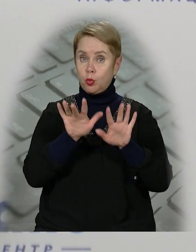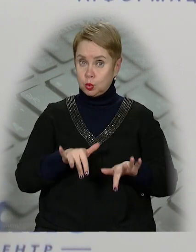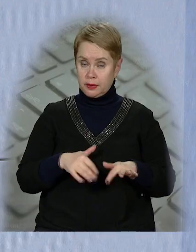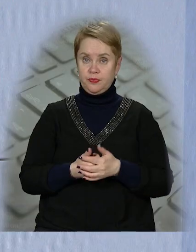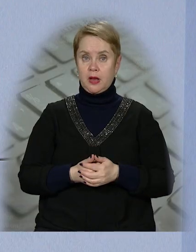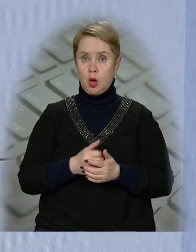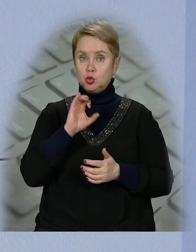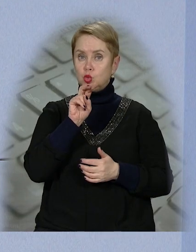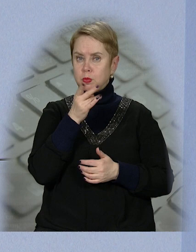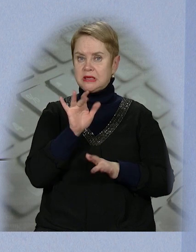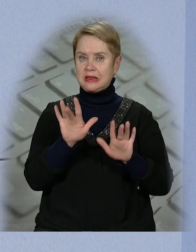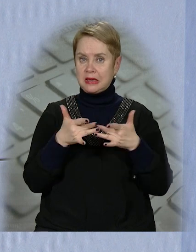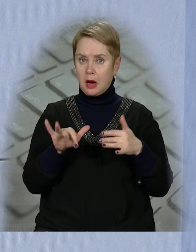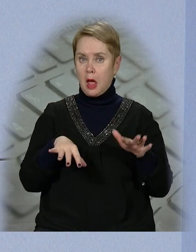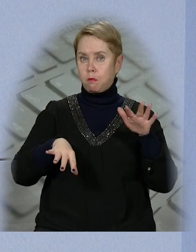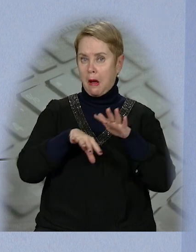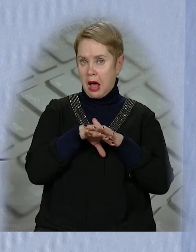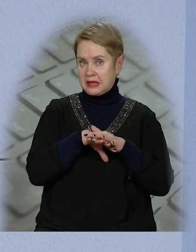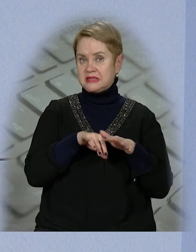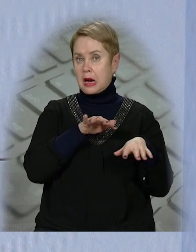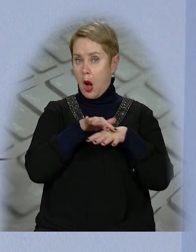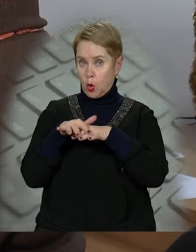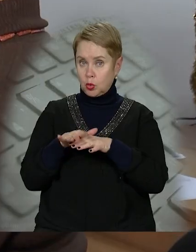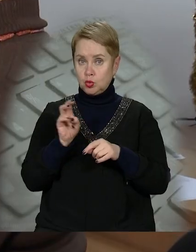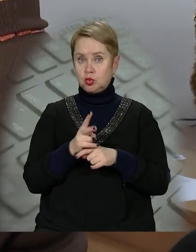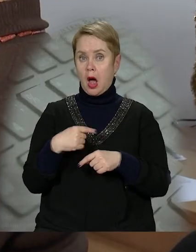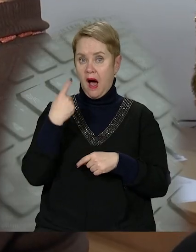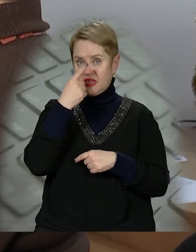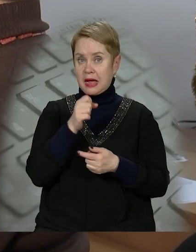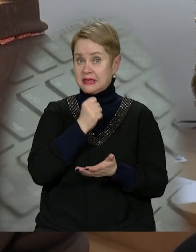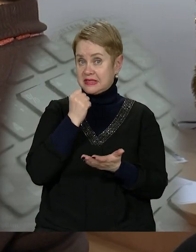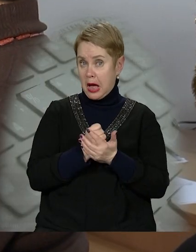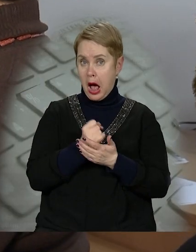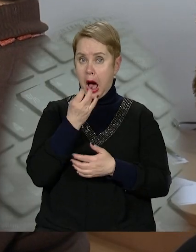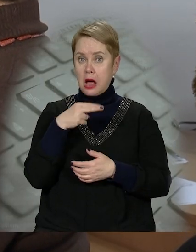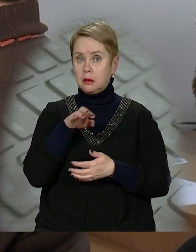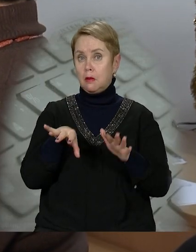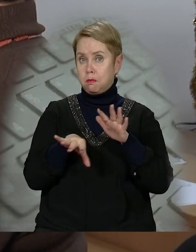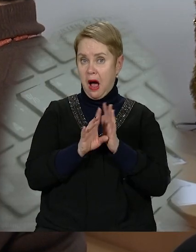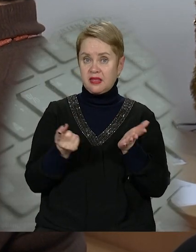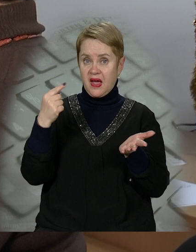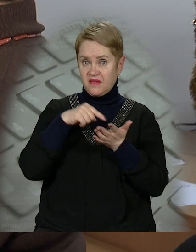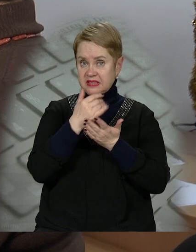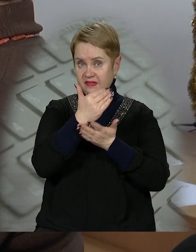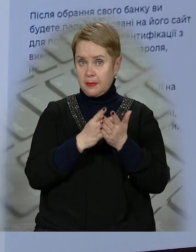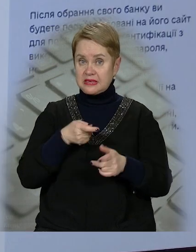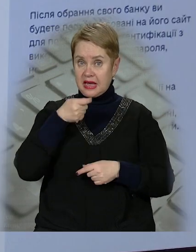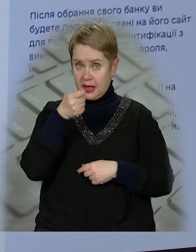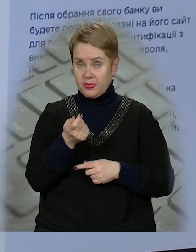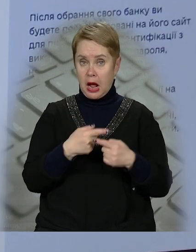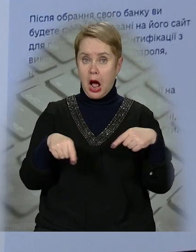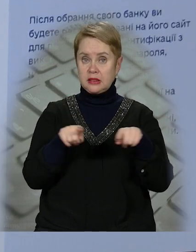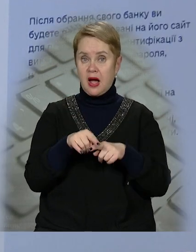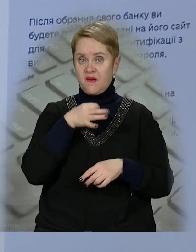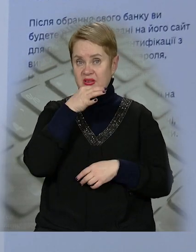комп'ютер. Субсидії нараховують на банківський рахунок, тож треба пройти авторизацію через ID-банк і вказати відомості про заявника.